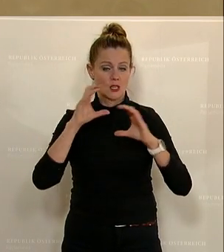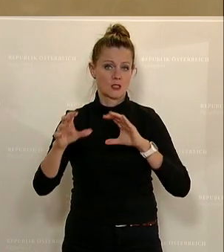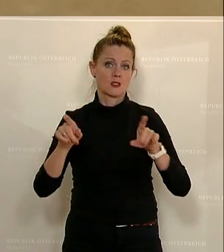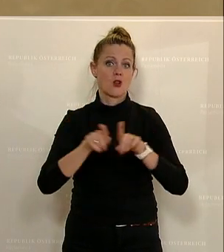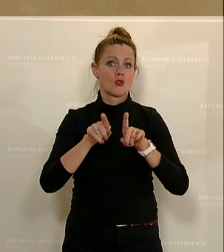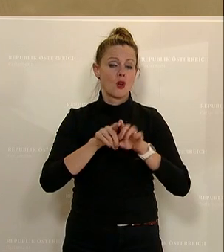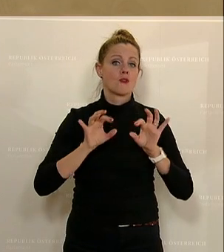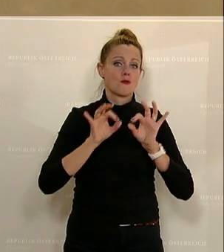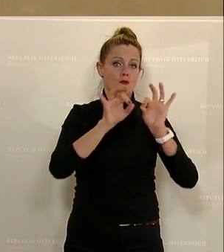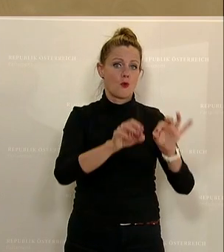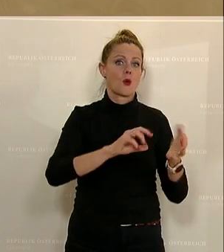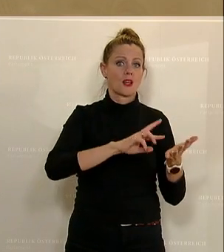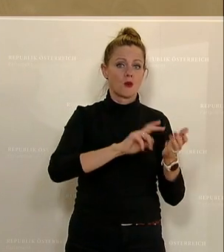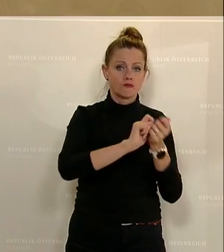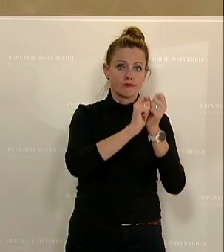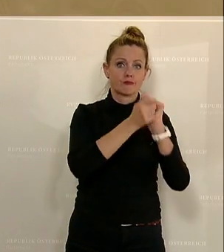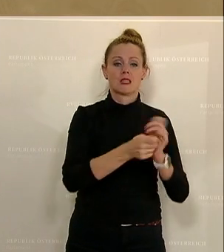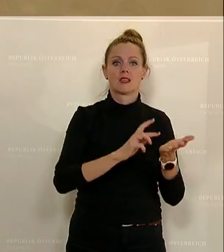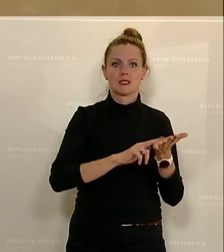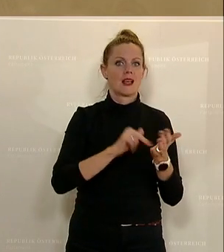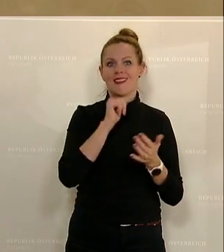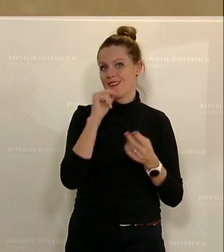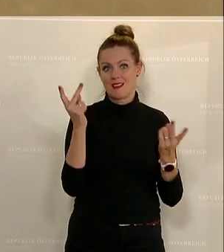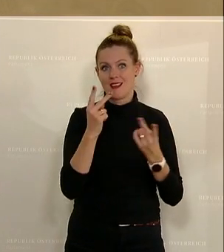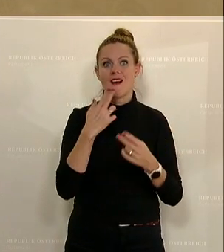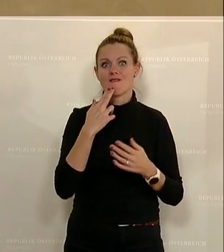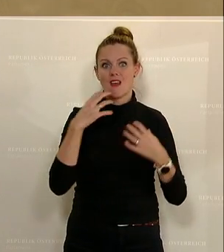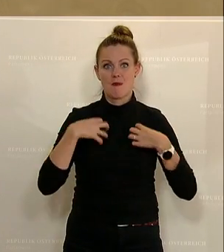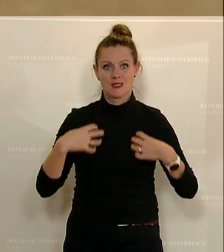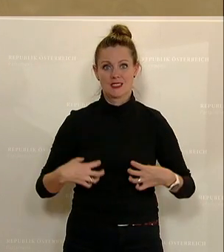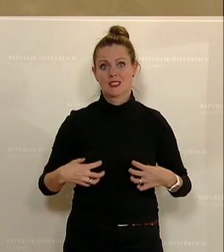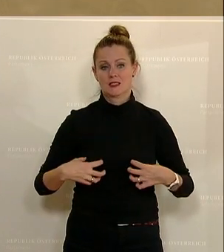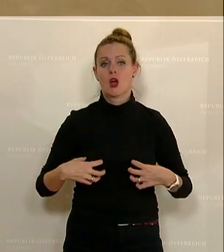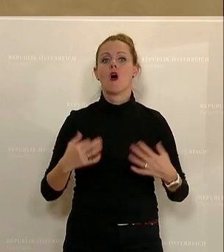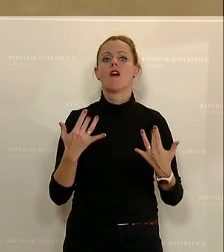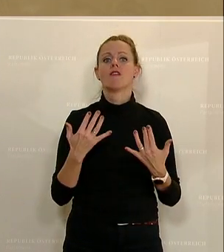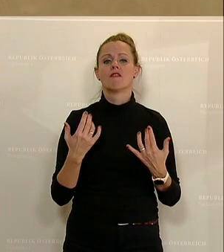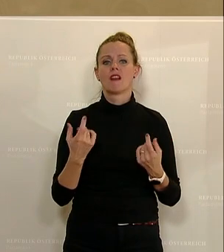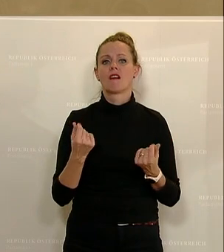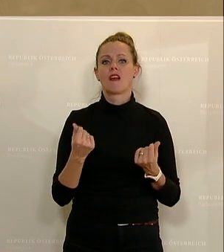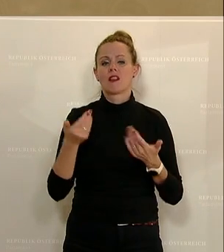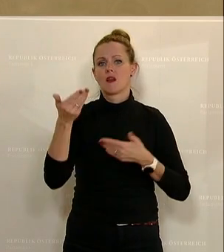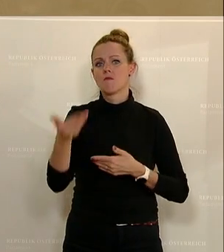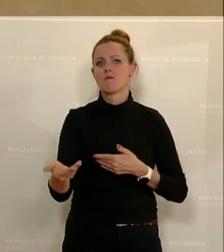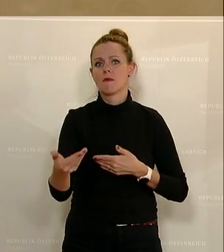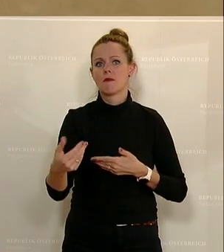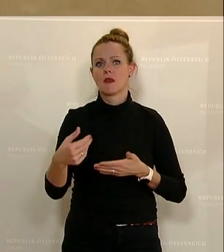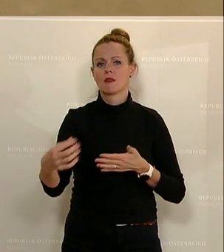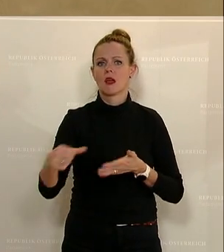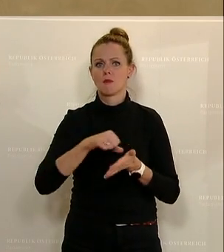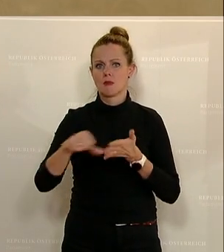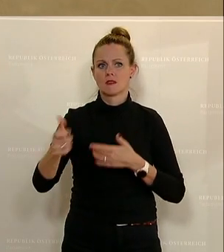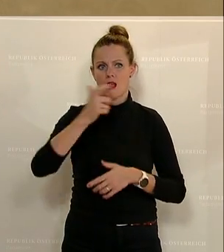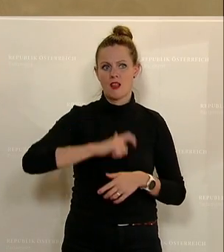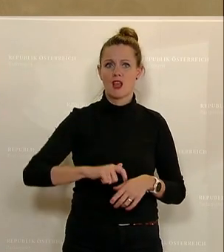die Digitalisierung. Und das ist nicht egal, wer diese Funkmasten besitzt und um wie viel Geld er sie vermietet. Da muss der Zugang gesichert sein.